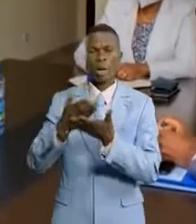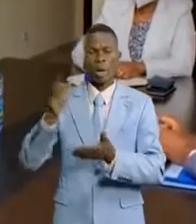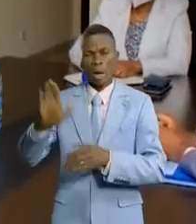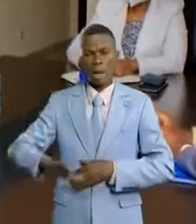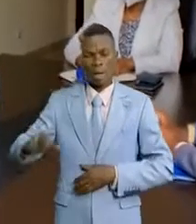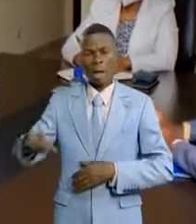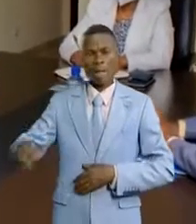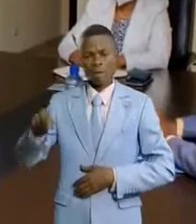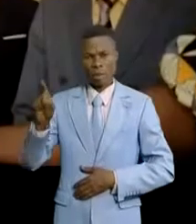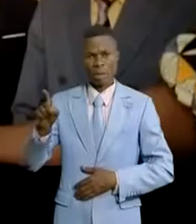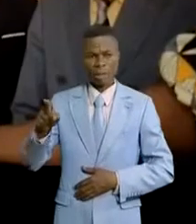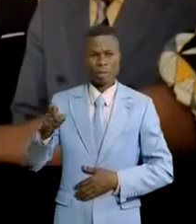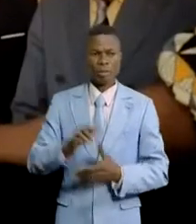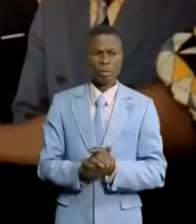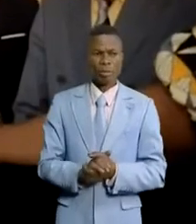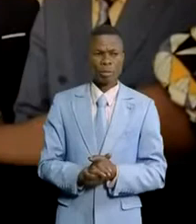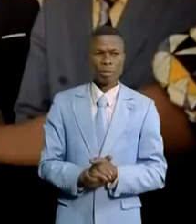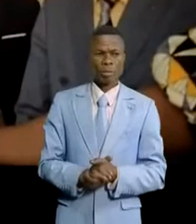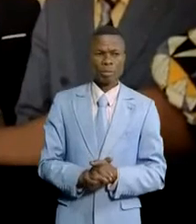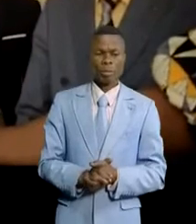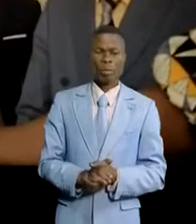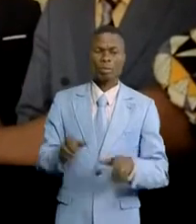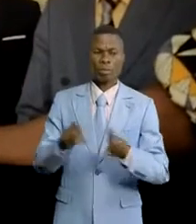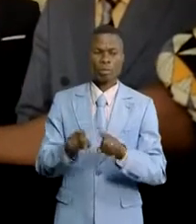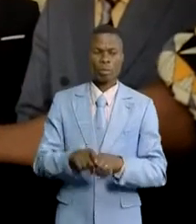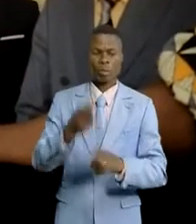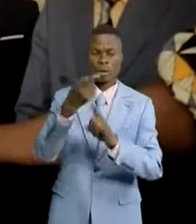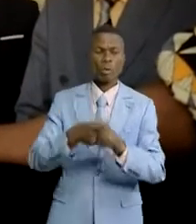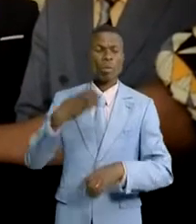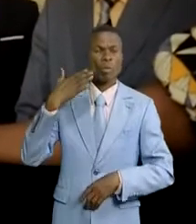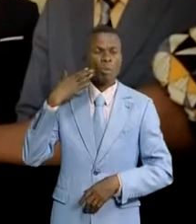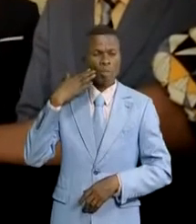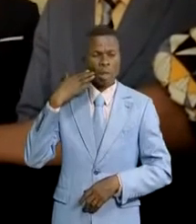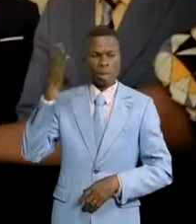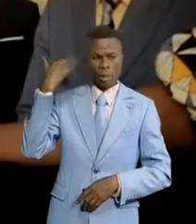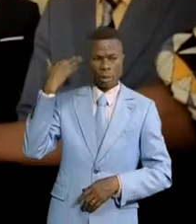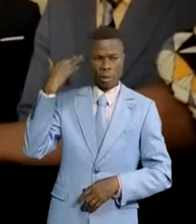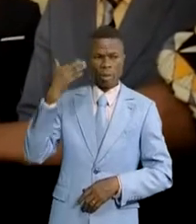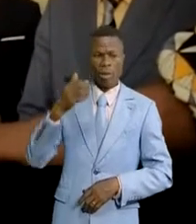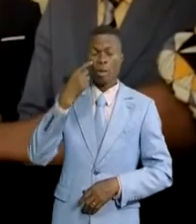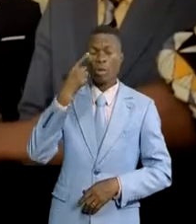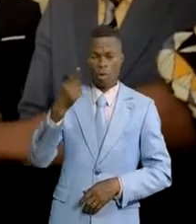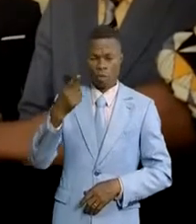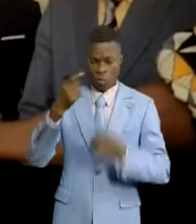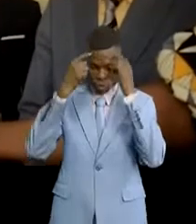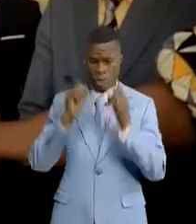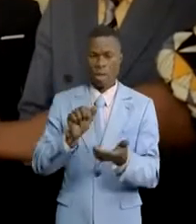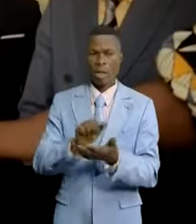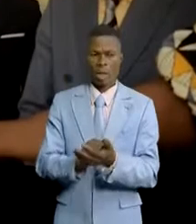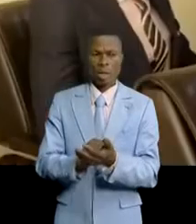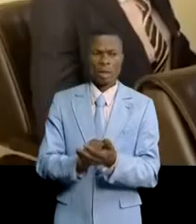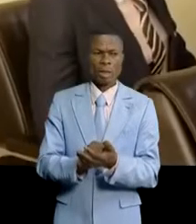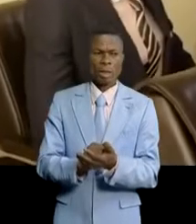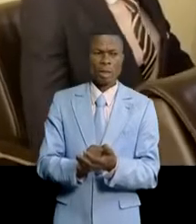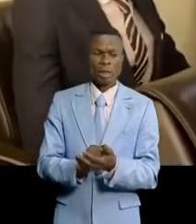démocratique du Congo. Quand un membre du Congo est un problème, c'est plus le Congo qui a un problème. On sent cet engagement-là et nous sommes toujours